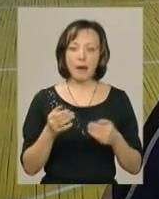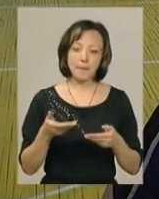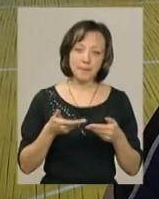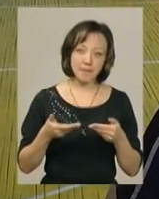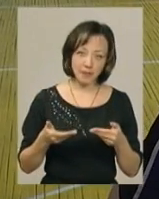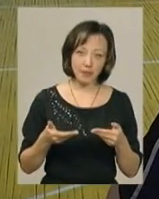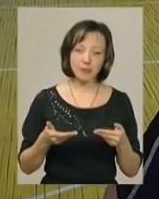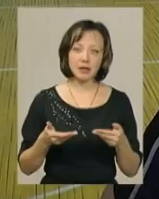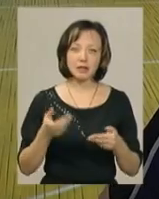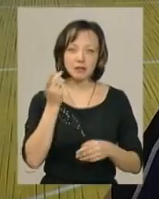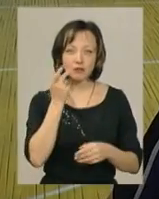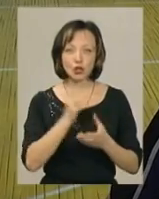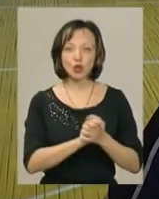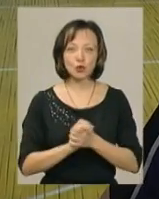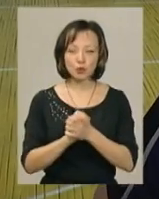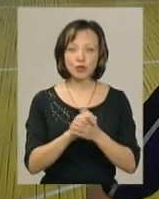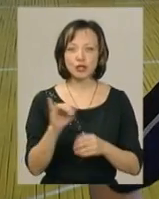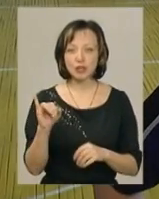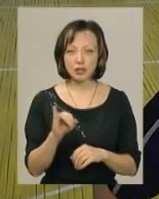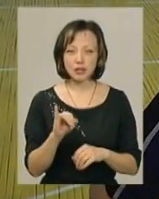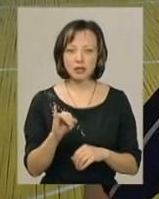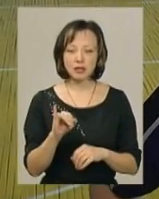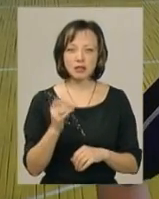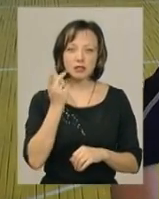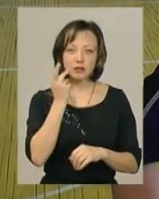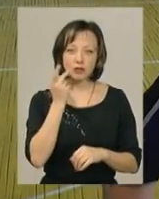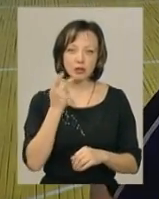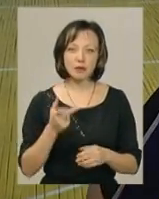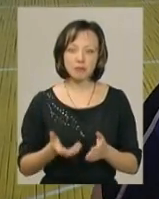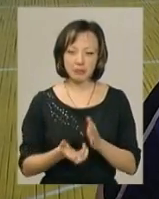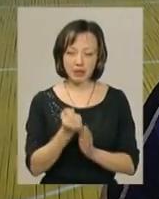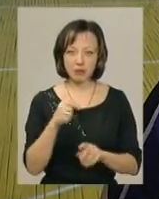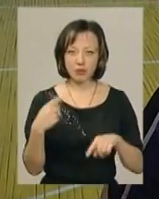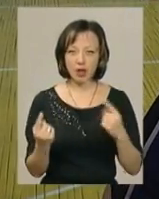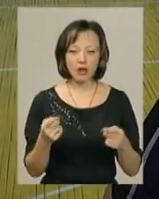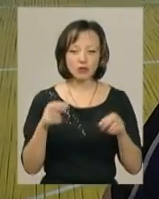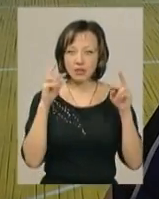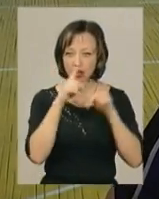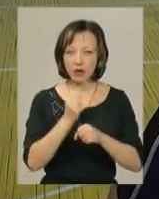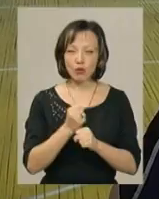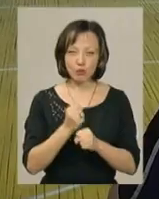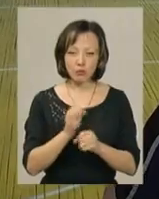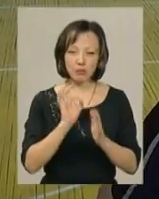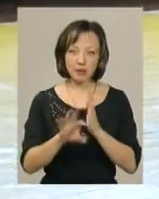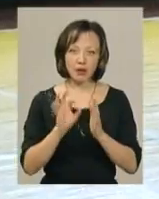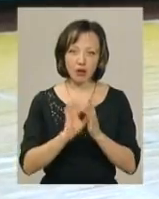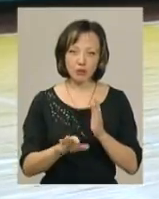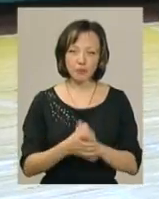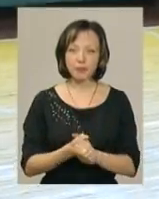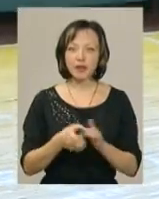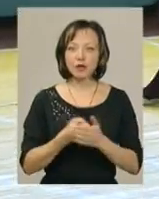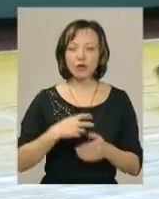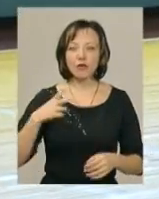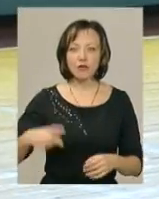завжди дружні і завжди підтримуємо. Якщо щось не так робиш, то підсказуємо. До